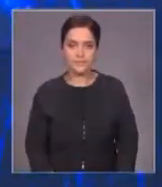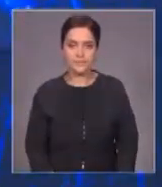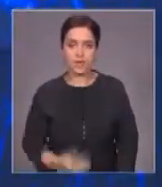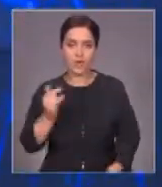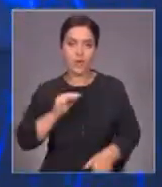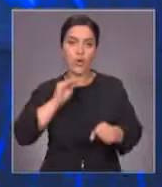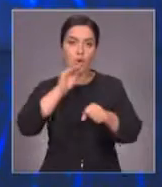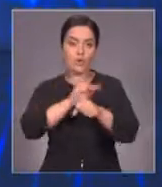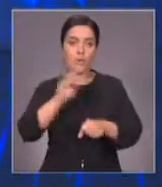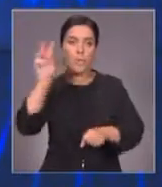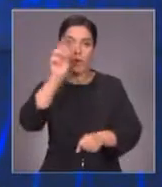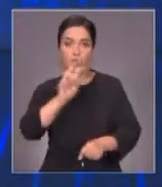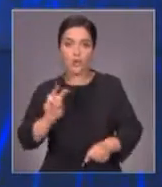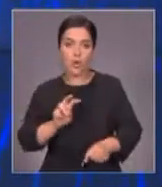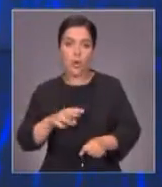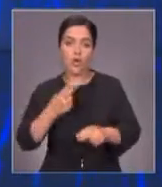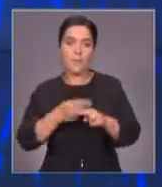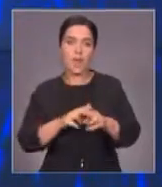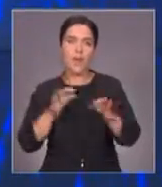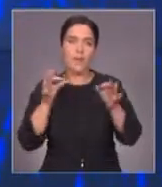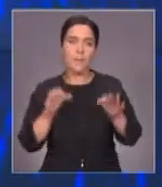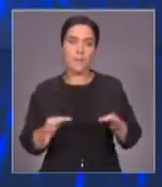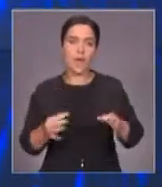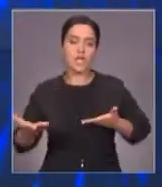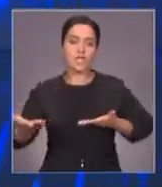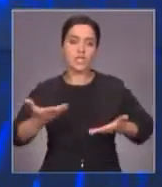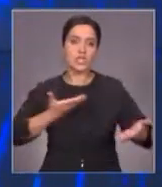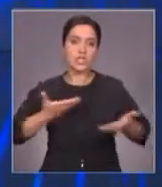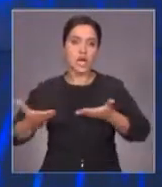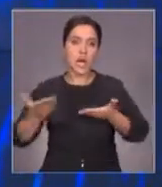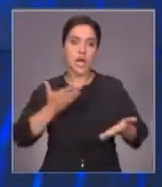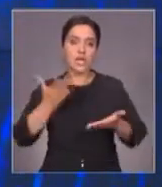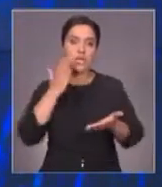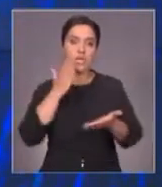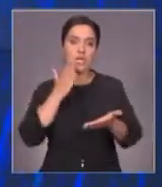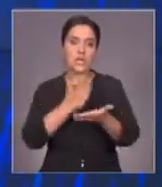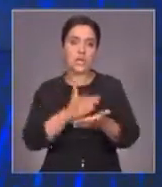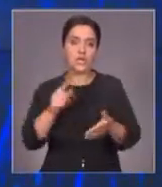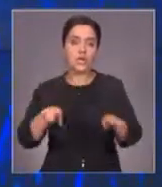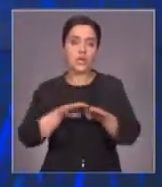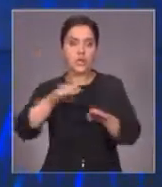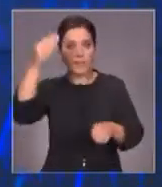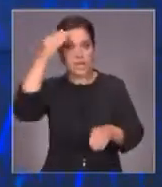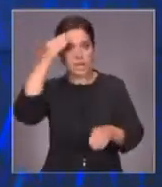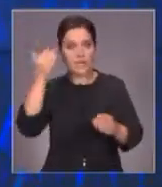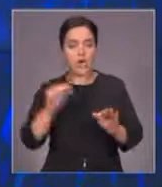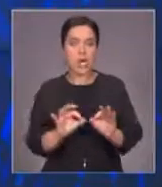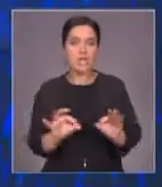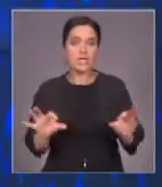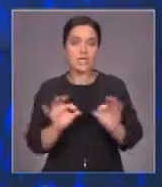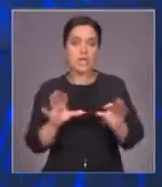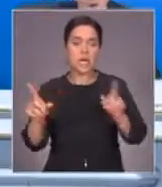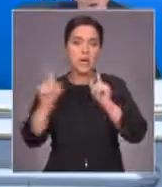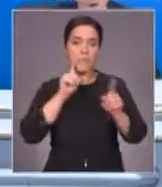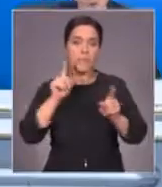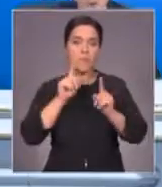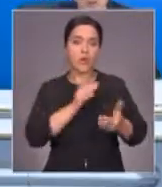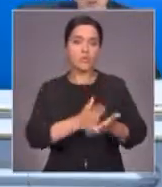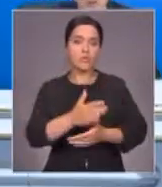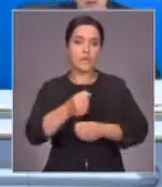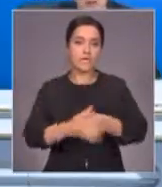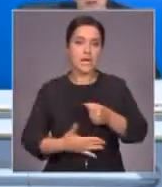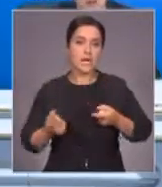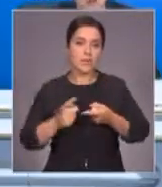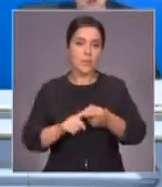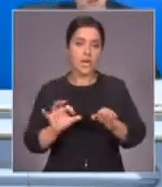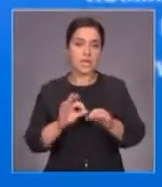Плавающий курс тенге – стратегический верный шаг, который срабатывает на упреждение. Такое мнение сегодня на брифинге в службе центральной